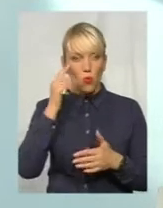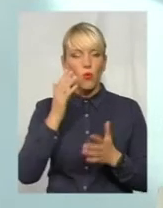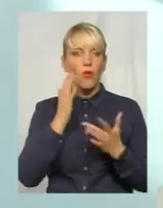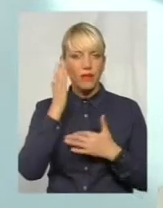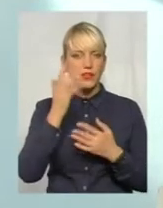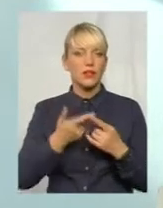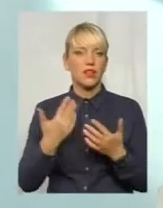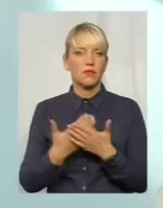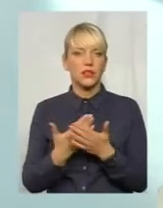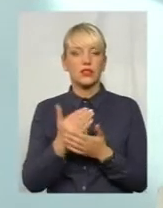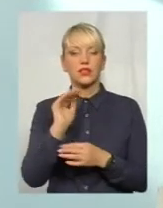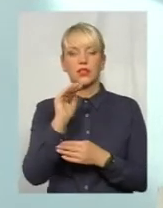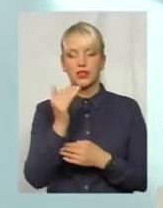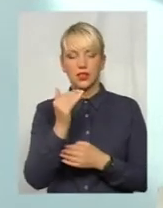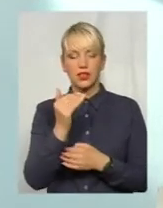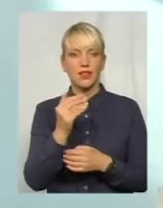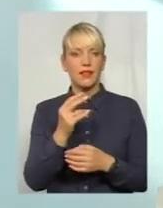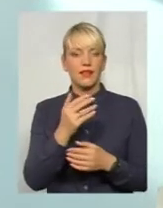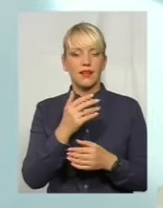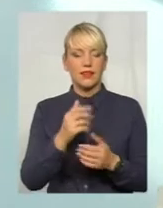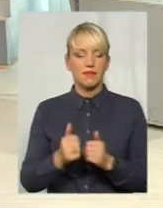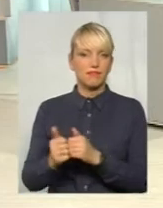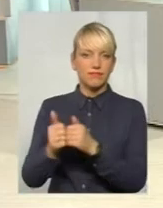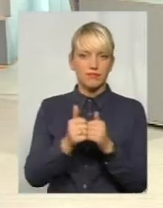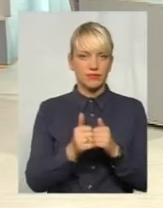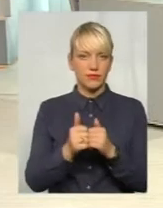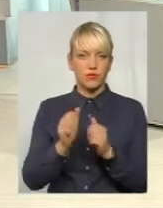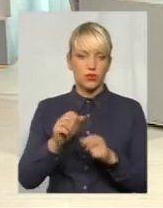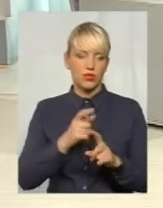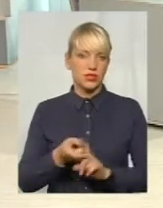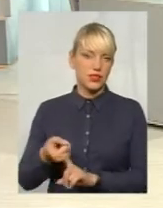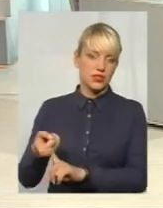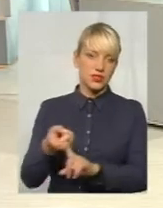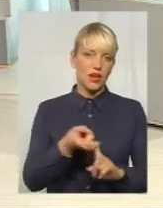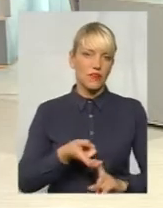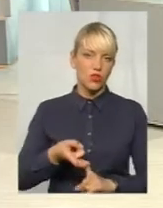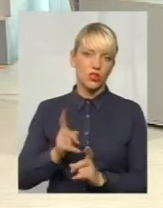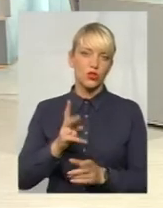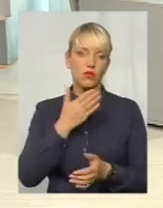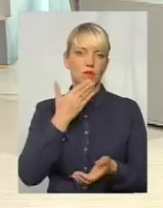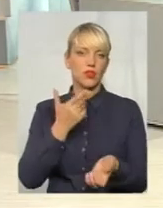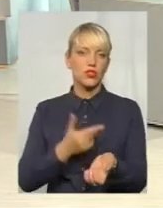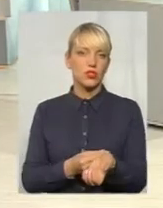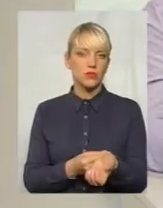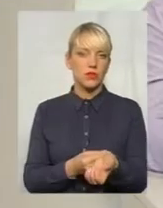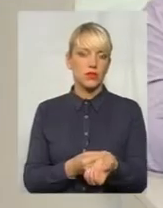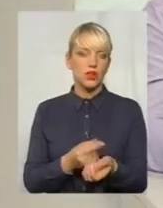люба дитина, яка не щеплена, може спокійно захворіти. І це набагато серйозніше, тому що,